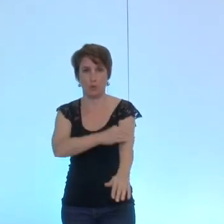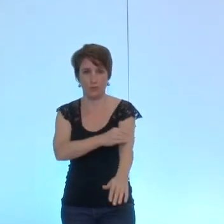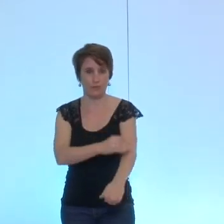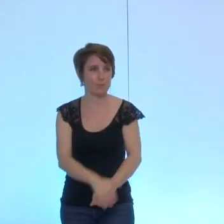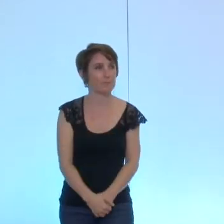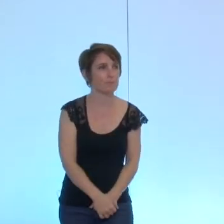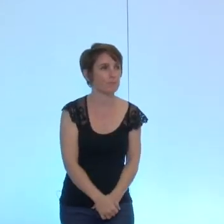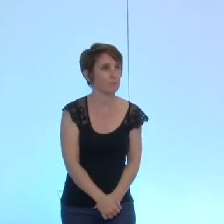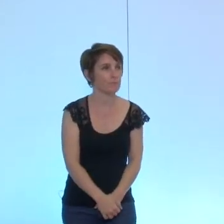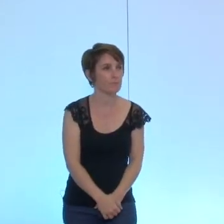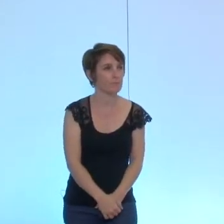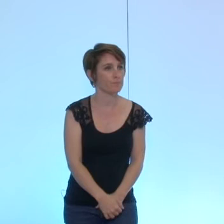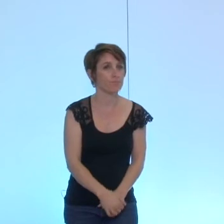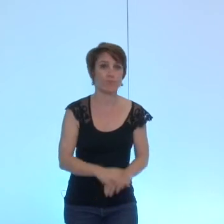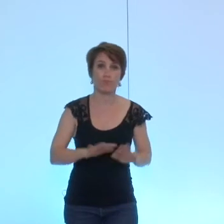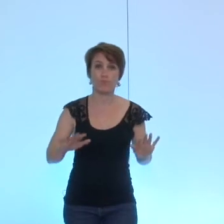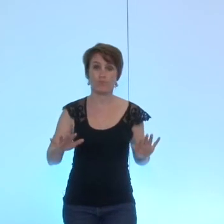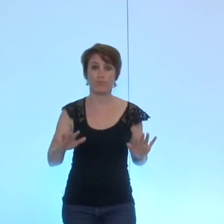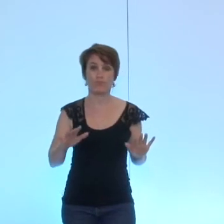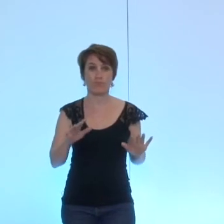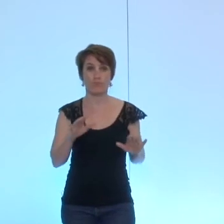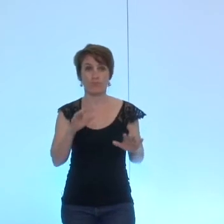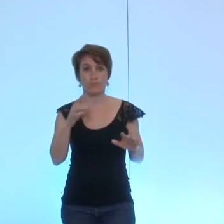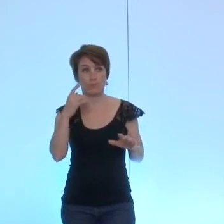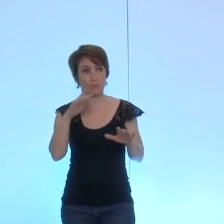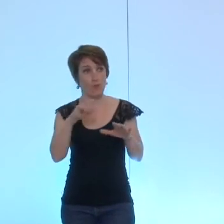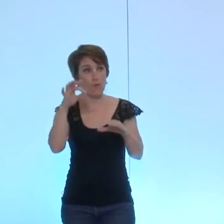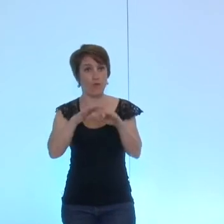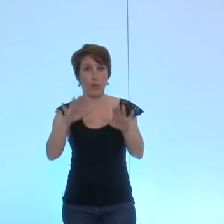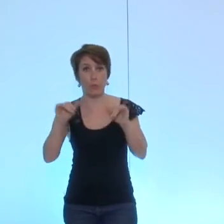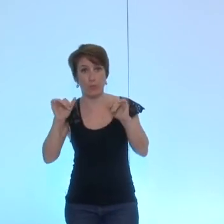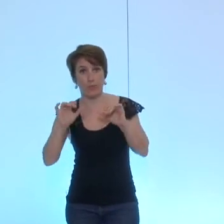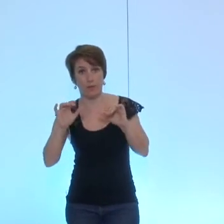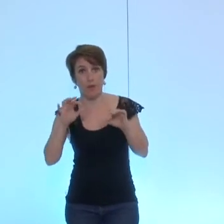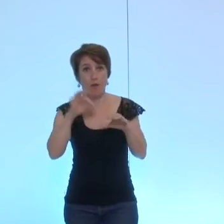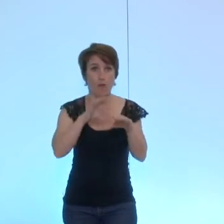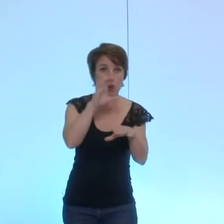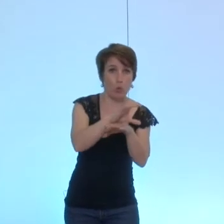des remarques non qui s'abstient qui est contre